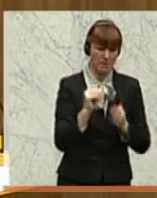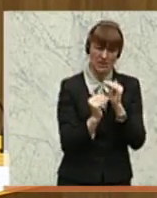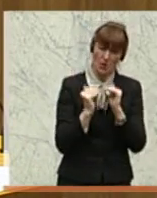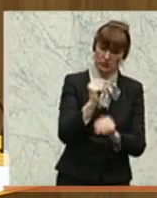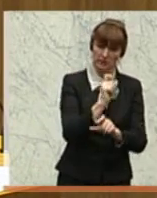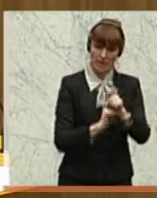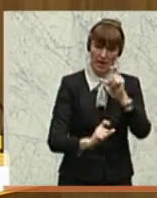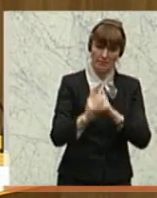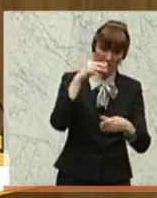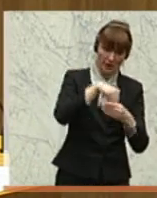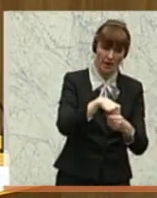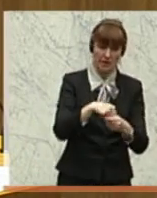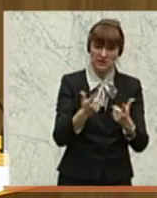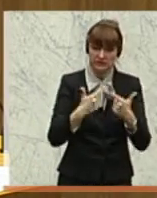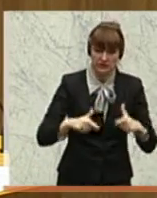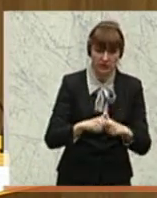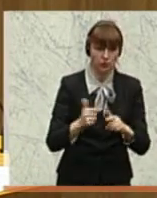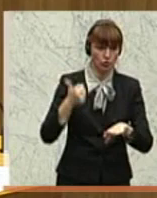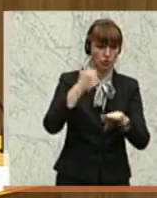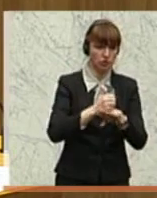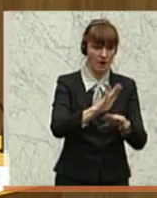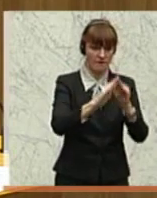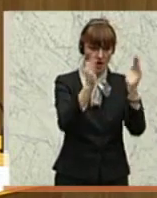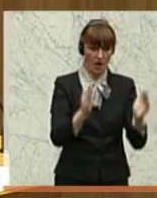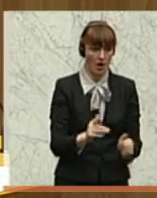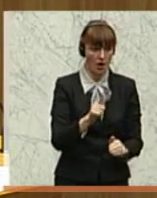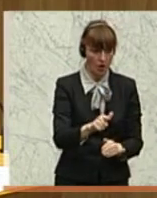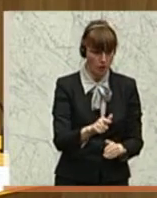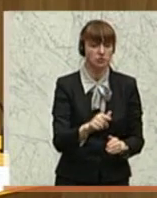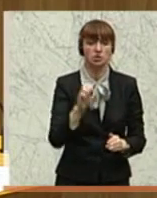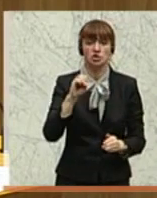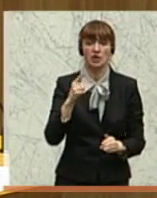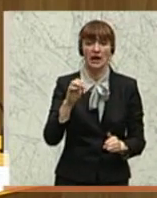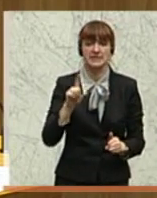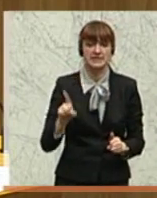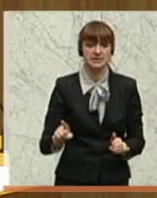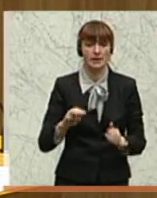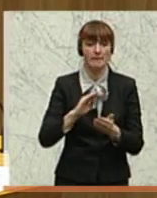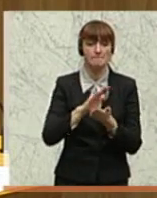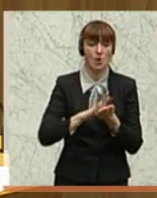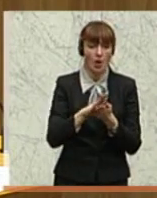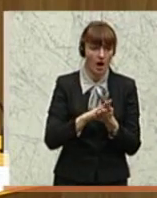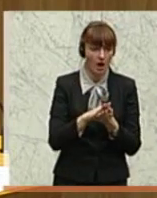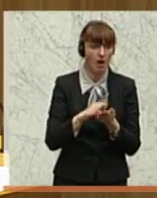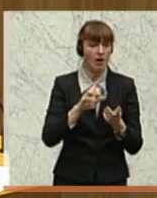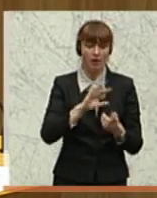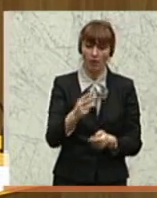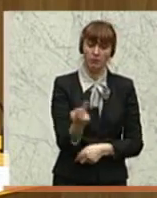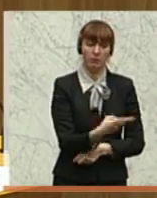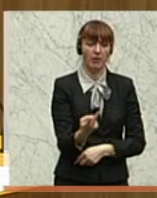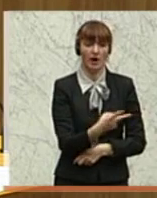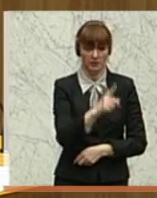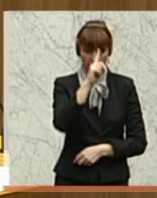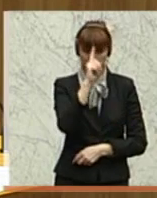der Sektionschefs in ihrem Haus, Sektionschef Stelzmüller, Sektionschef Siegel, Beide wissen davon.